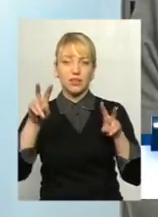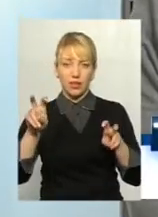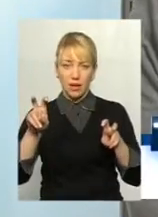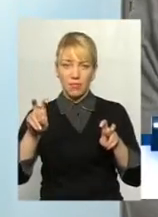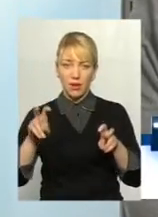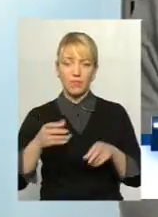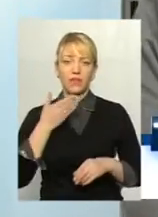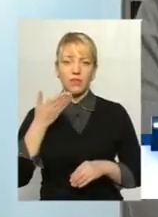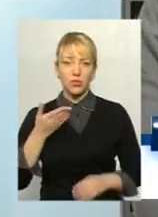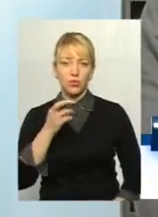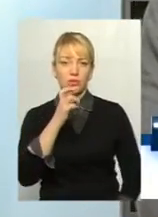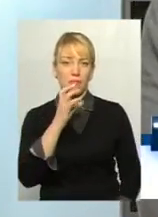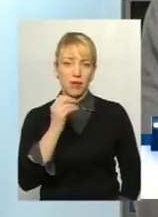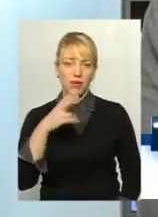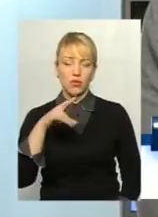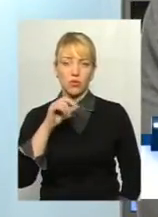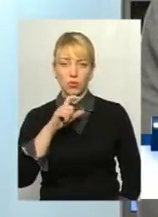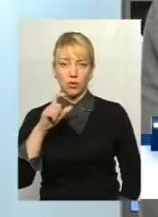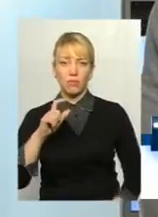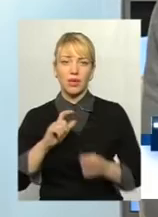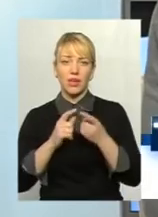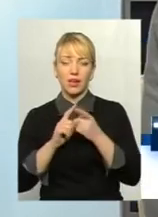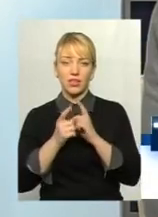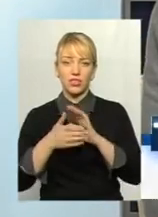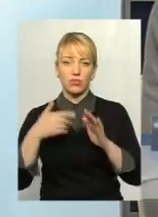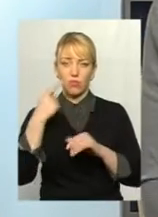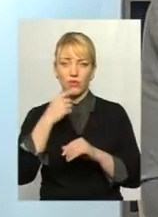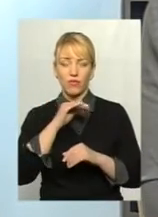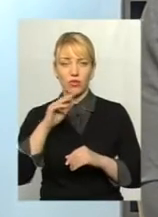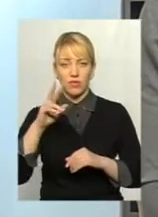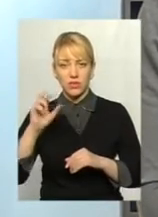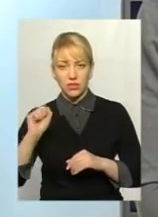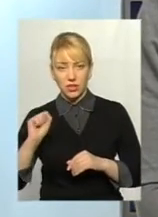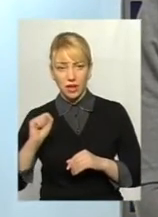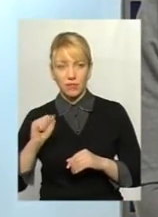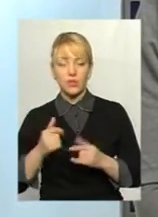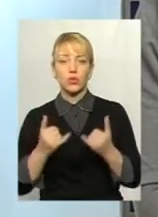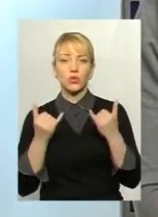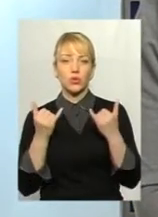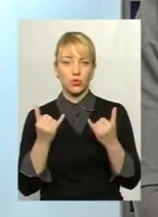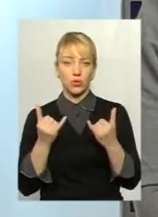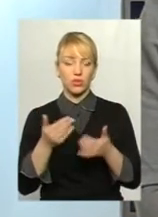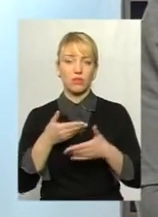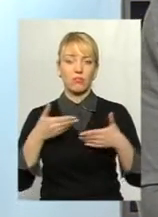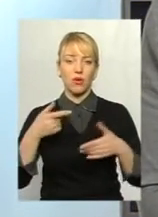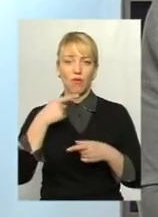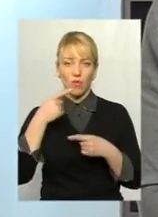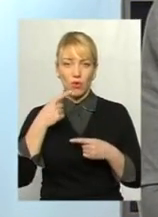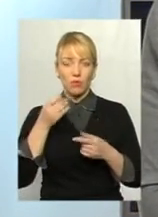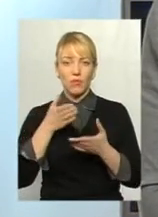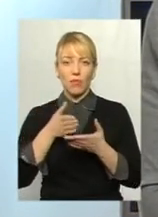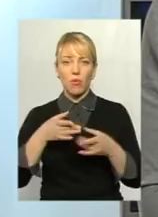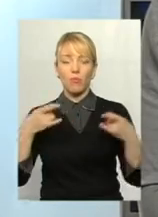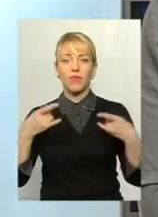Я Анна Бендюг, перекладна жестову мову Оксани Фіновської. І сьогодні ми говоримо в прямому